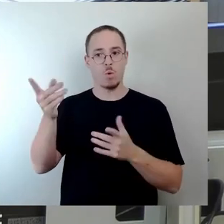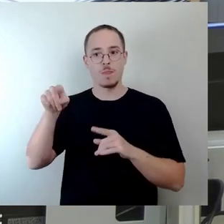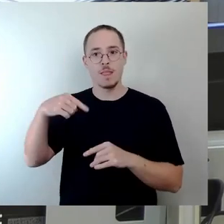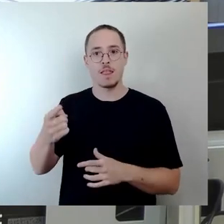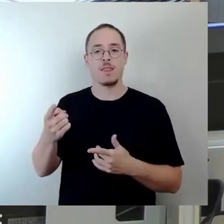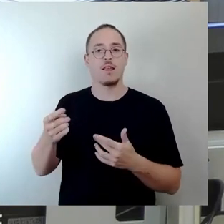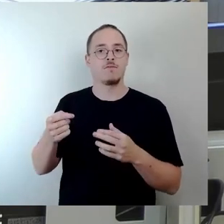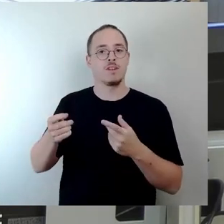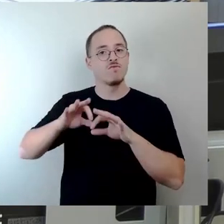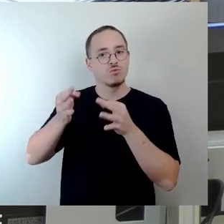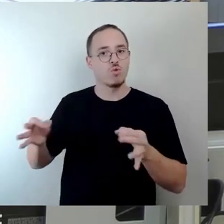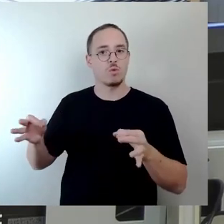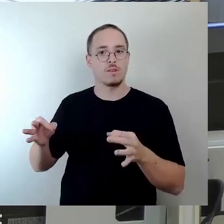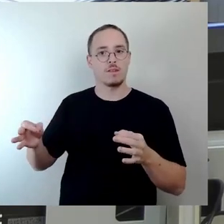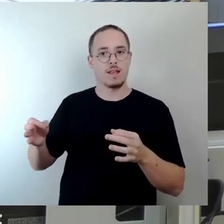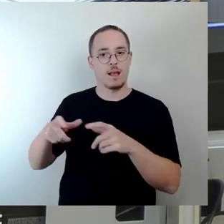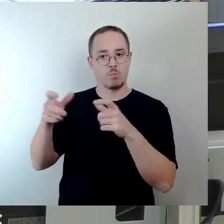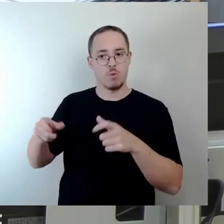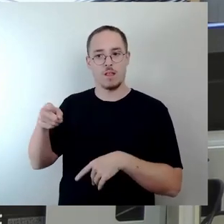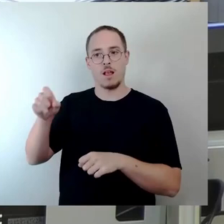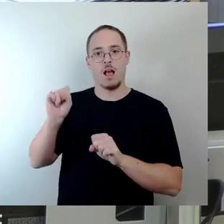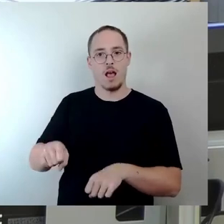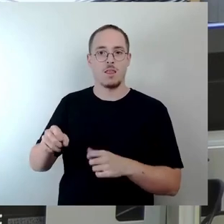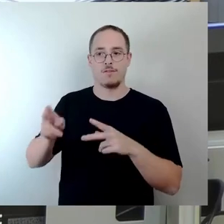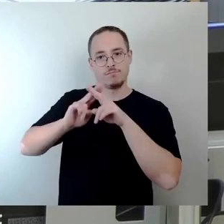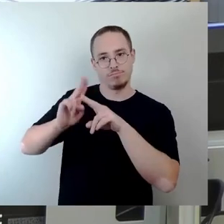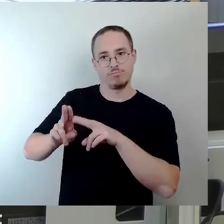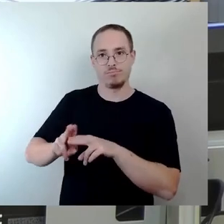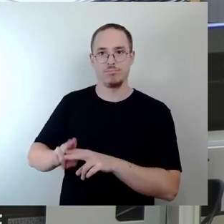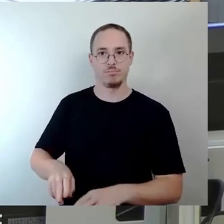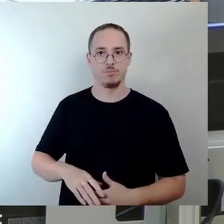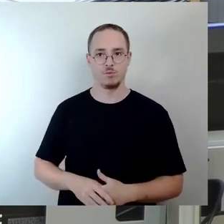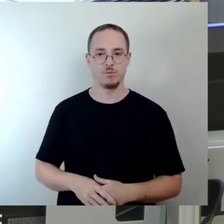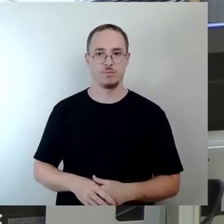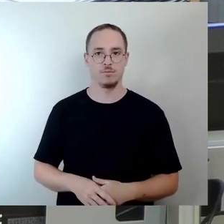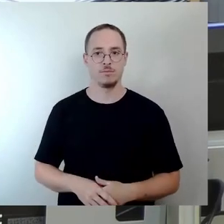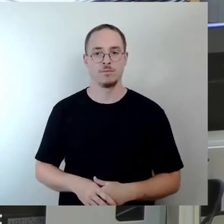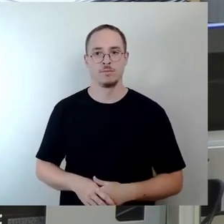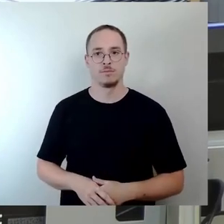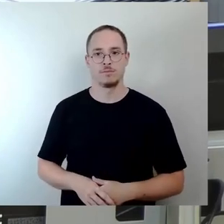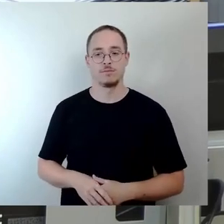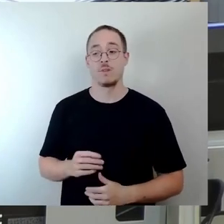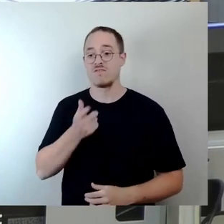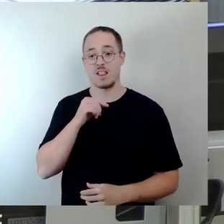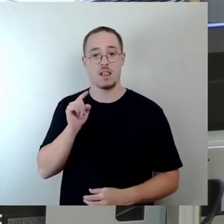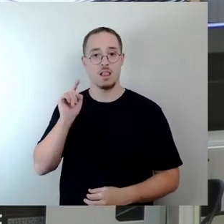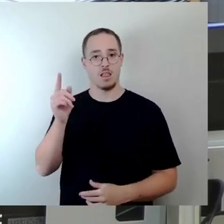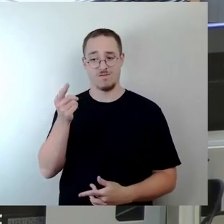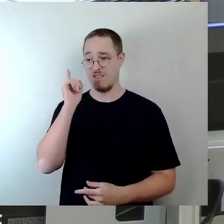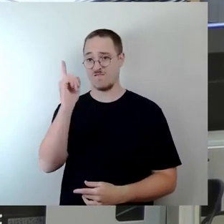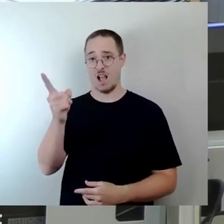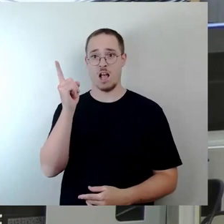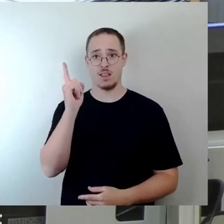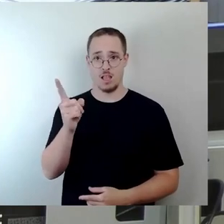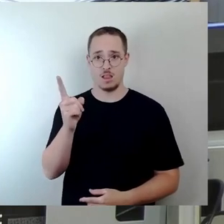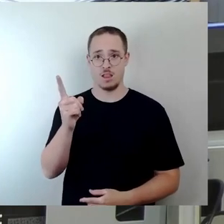Ich spreche aber hier, weil wir davor warnen wollen, das, was maximal